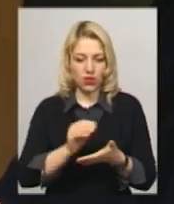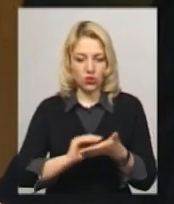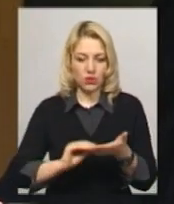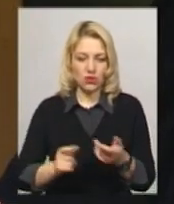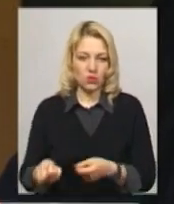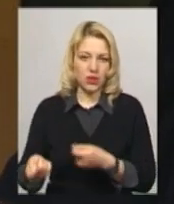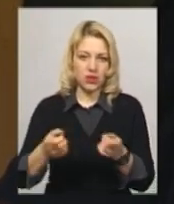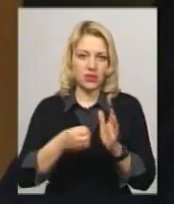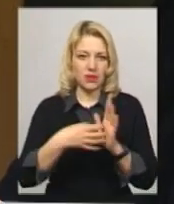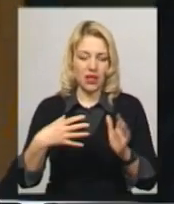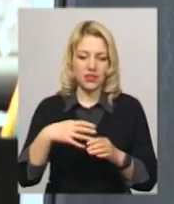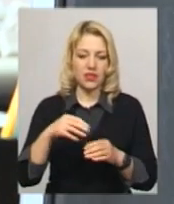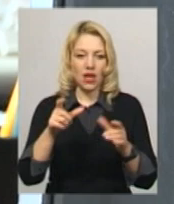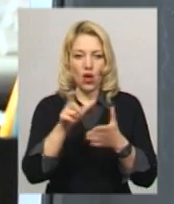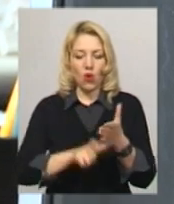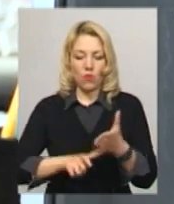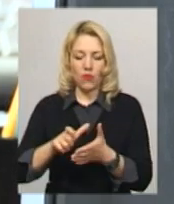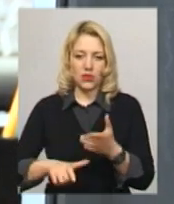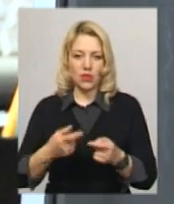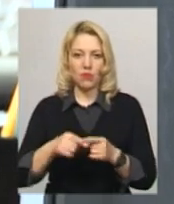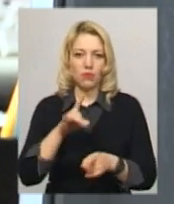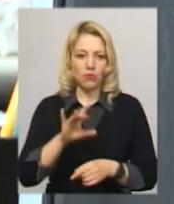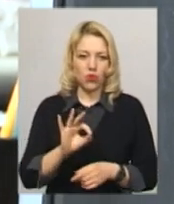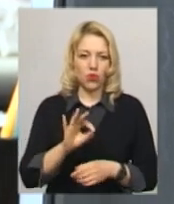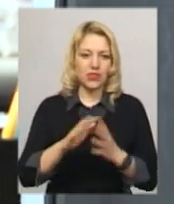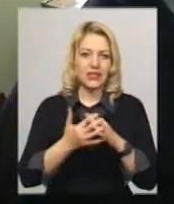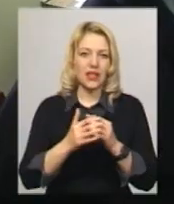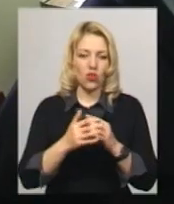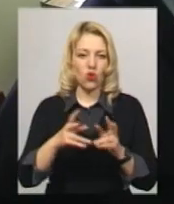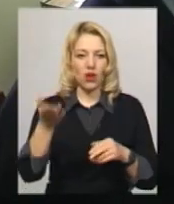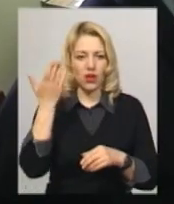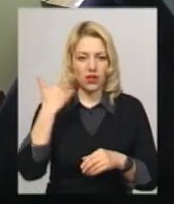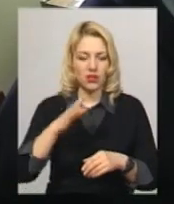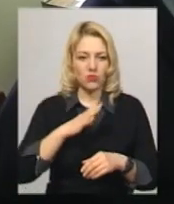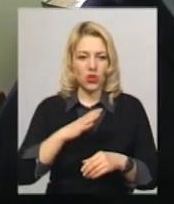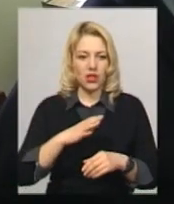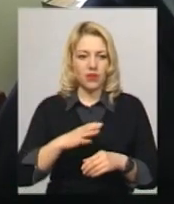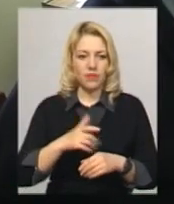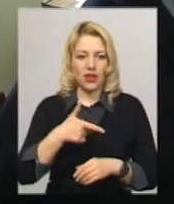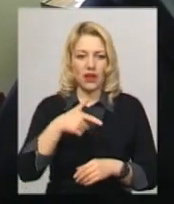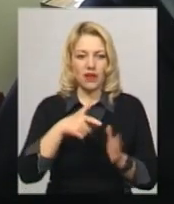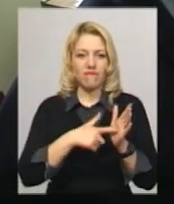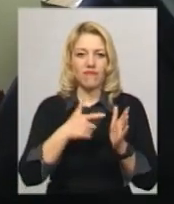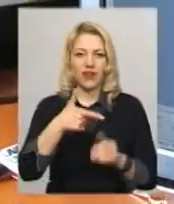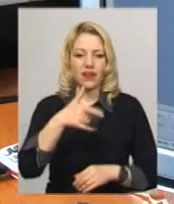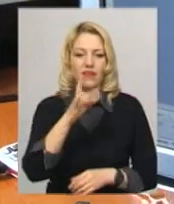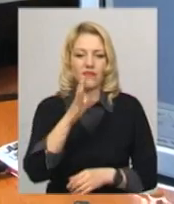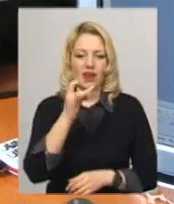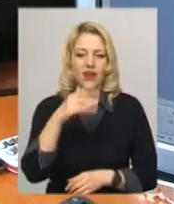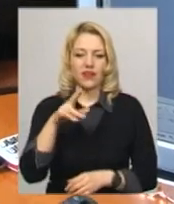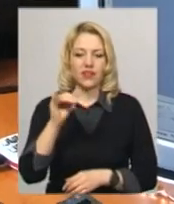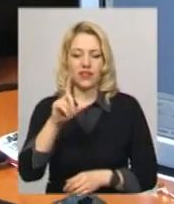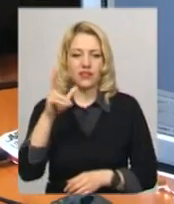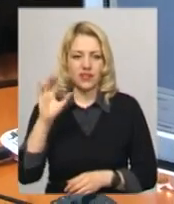приніс 15-те оповідання про Фельштин. Так звалося раніше село Гвардійське. Дуже колоритні і спогади, і матеріали, і історичні про